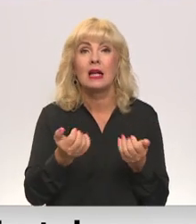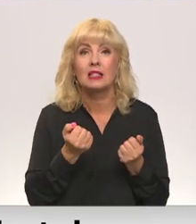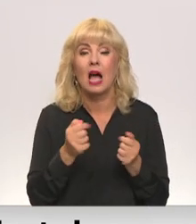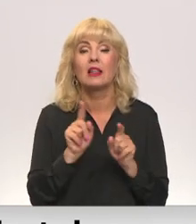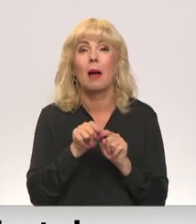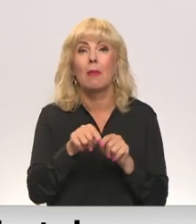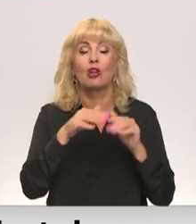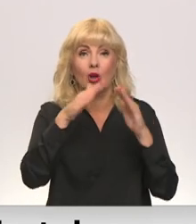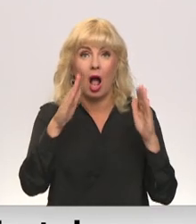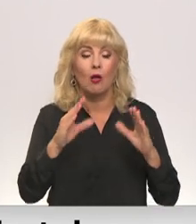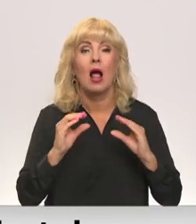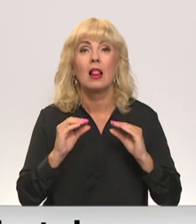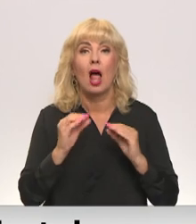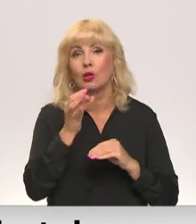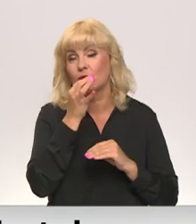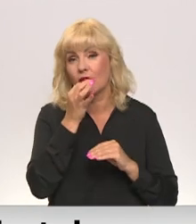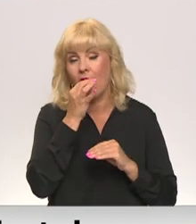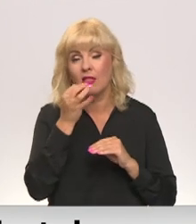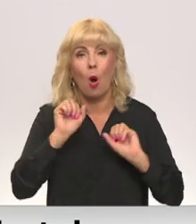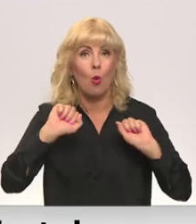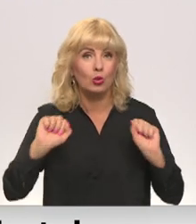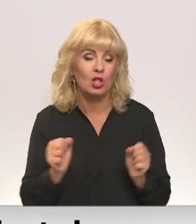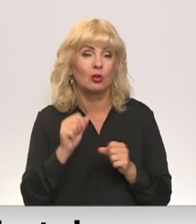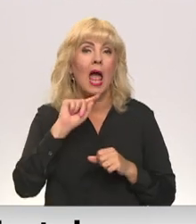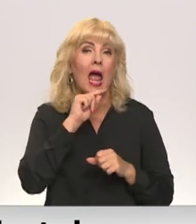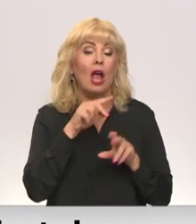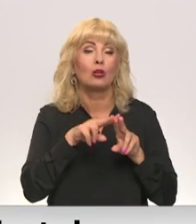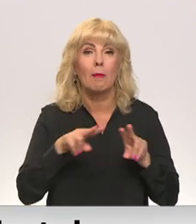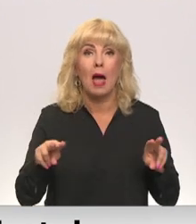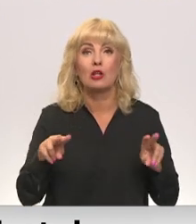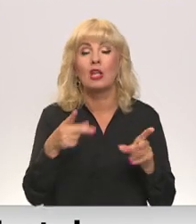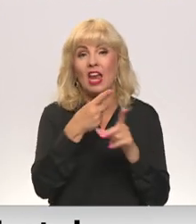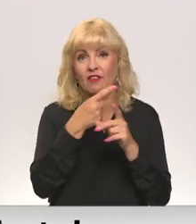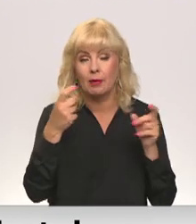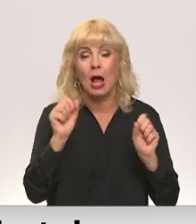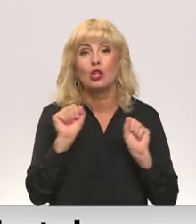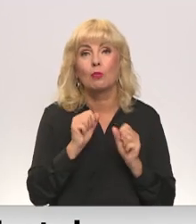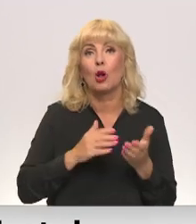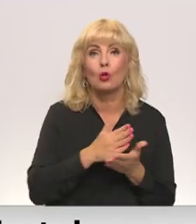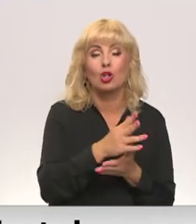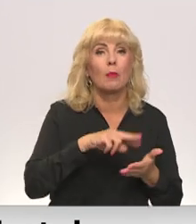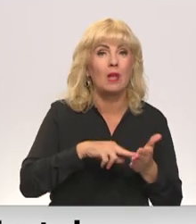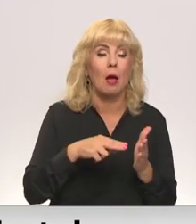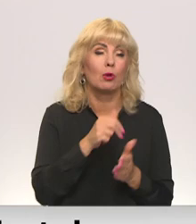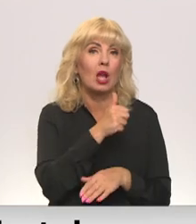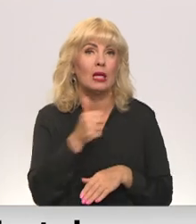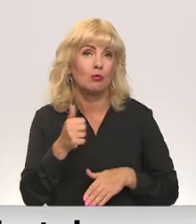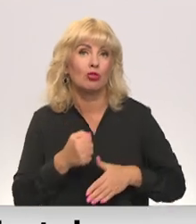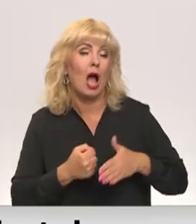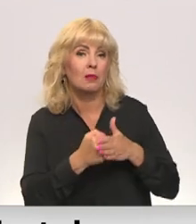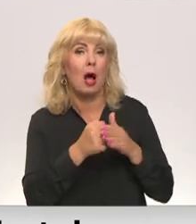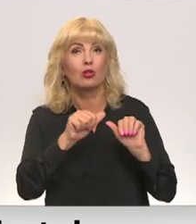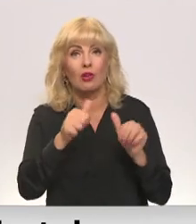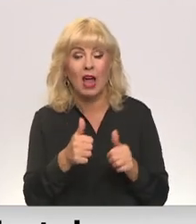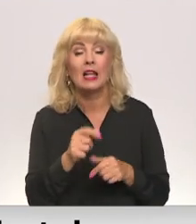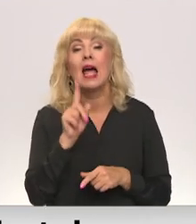tajās hallēs, kur ledus vēl nav uzsaldēts. Ekonomikas ministrija informē, ka sporta nozarei neplāno īpašus atbalsta mehānismus